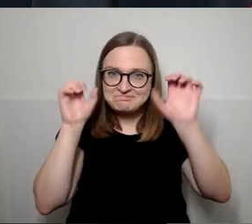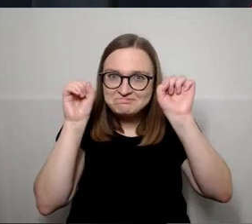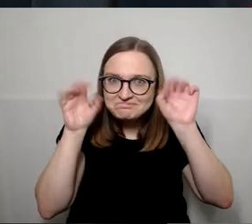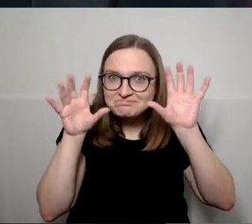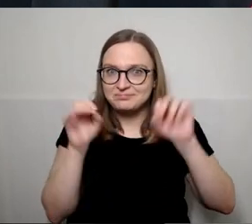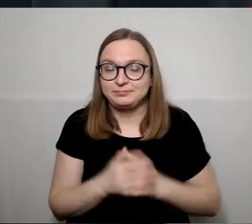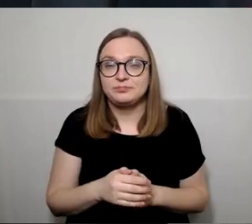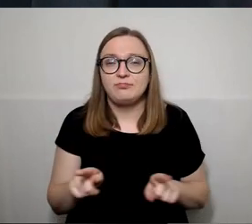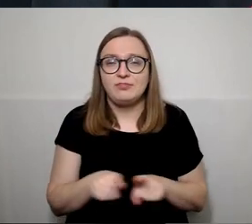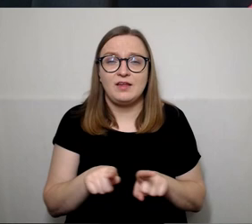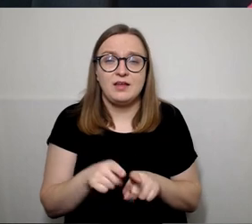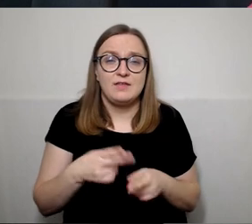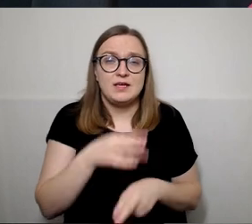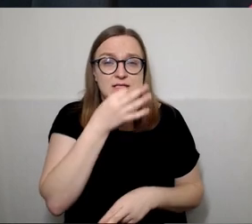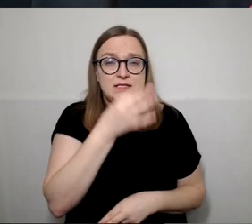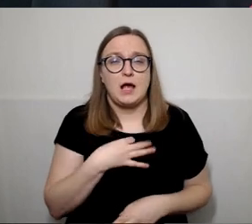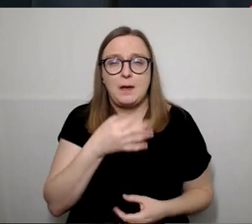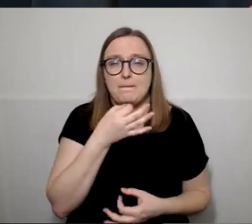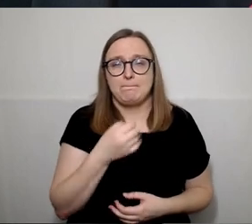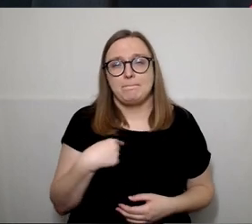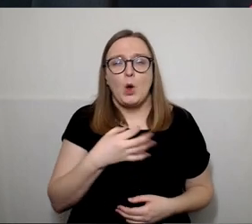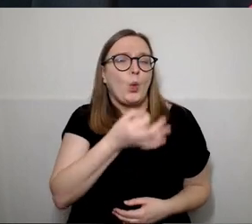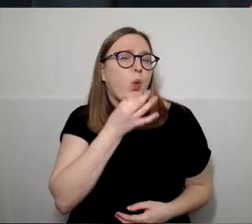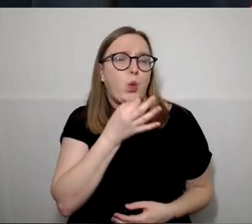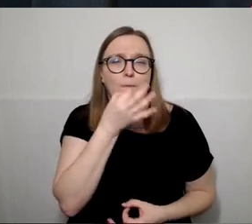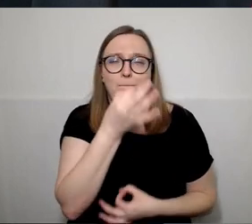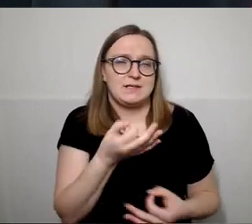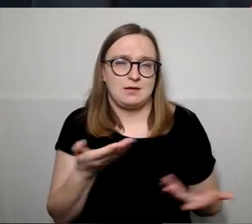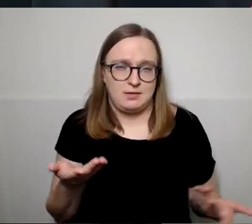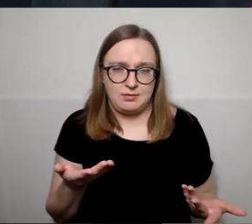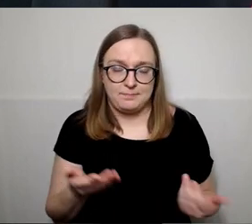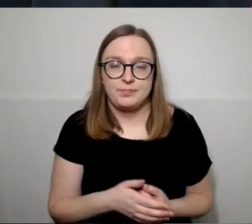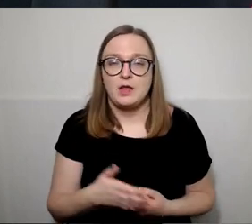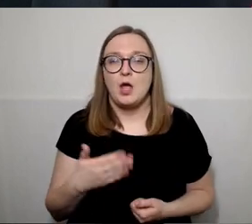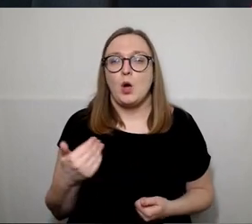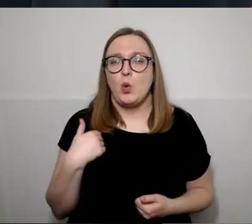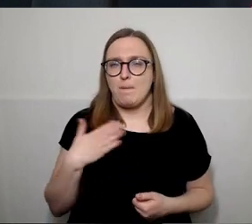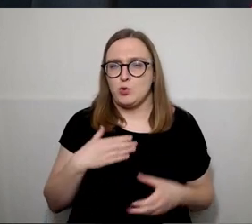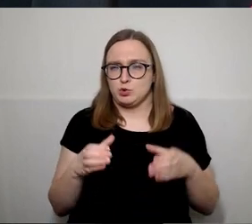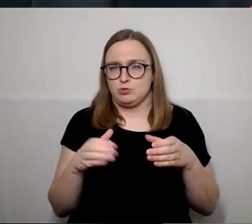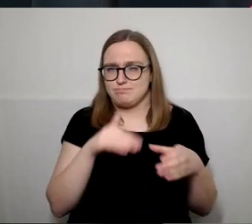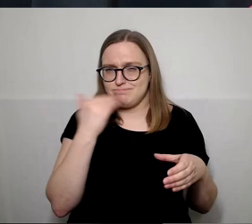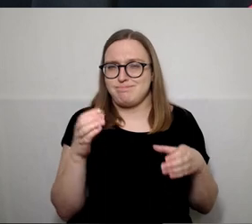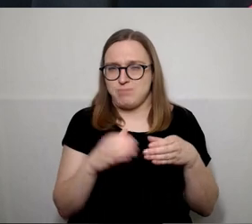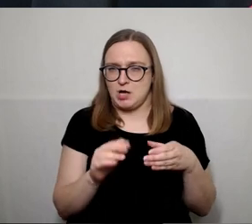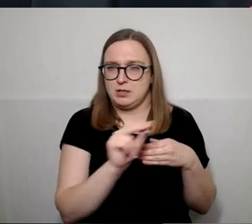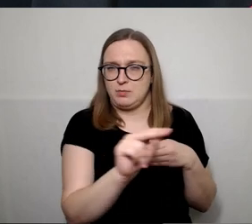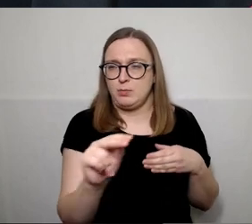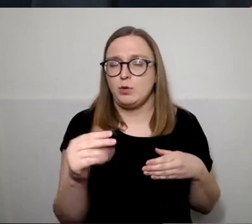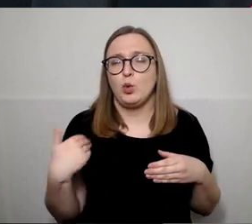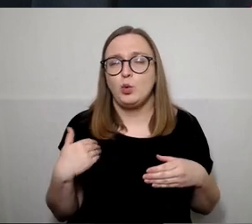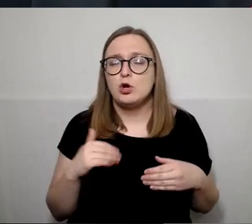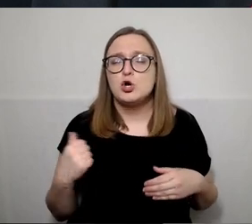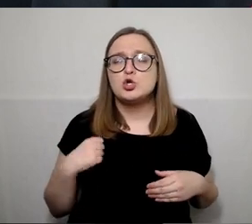pasakyt, kai neminėjom, tai dabar labai norėtume mes, būtent mūsų partija, atkreipti dėmesį į kaimo gyventojus,